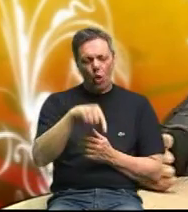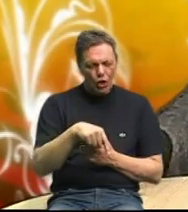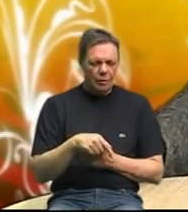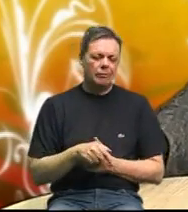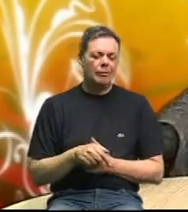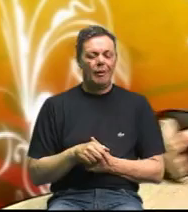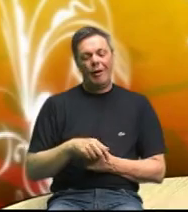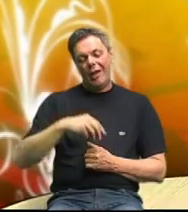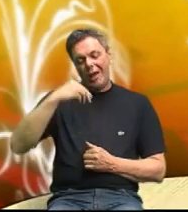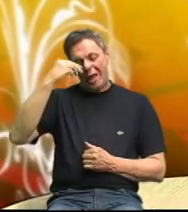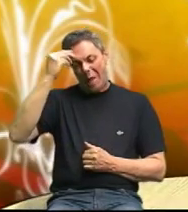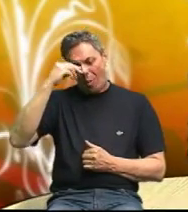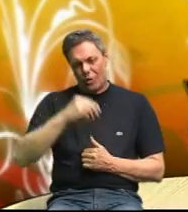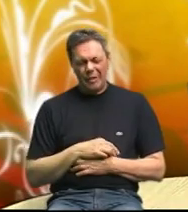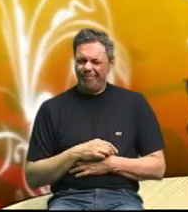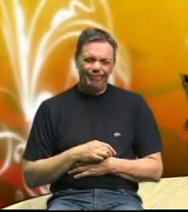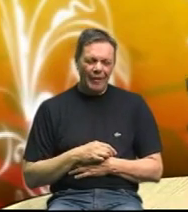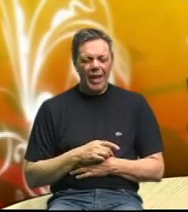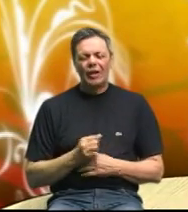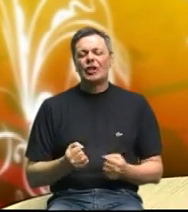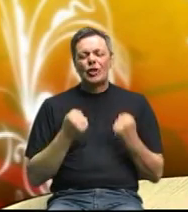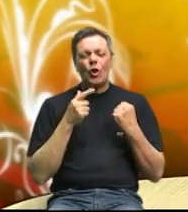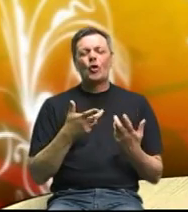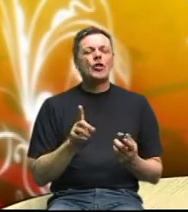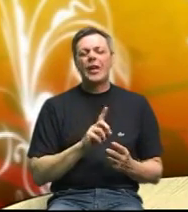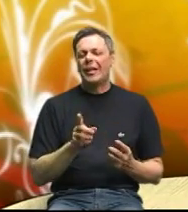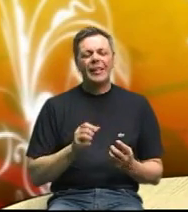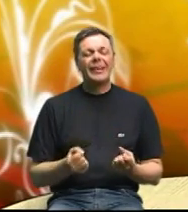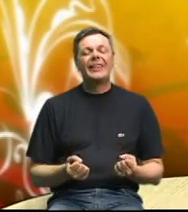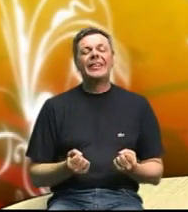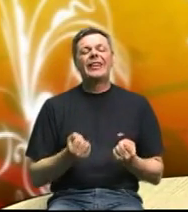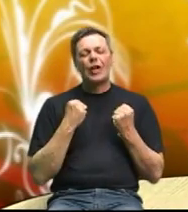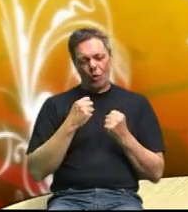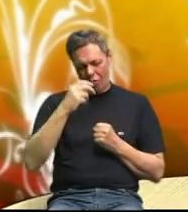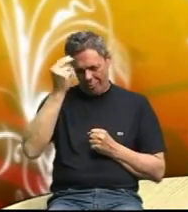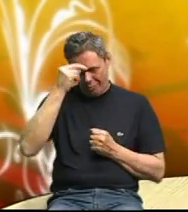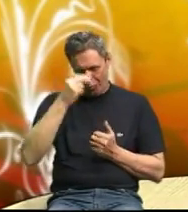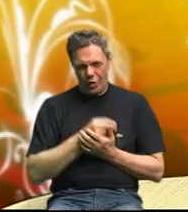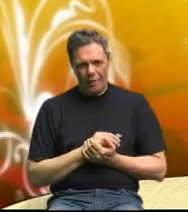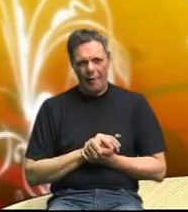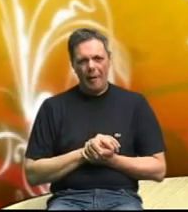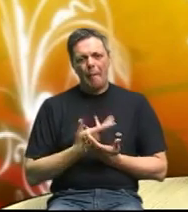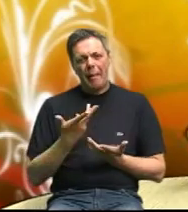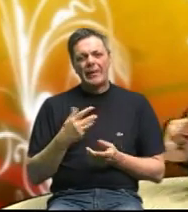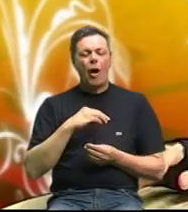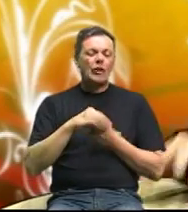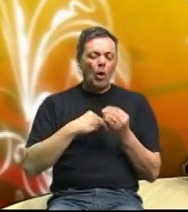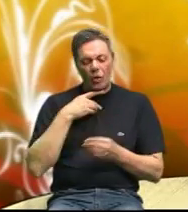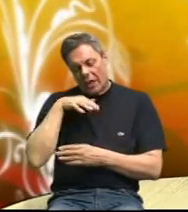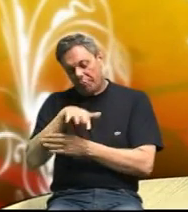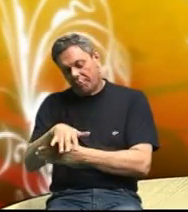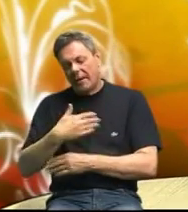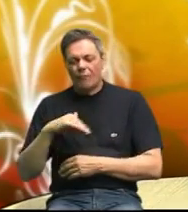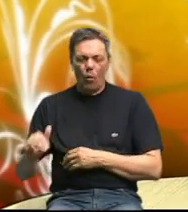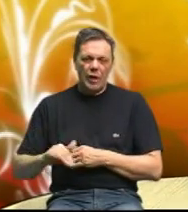one osnovne smjerice to se už više ne nauče roditelji pa da onda djeluju na svoju djecu jer roditelji nama